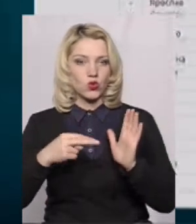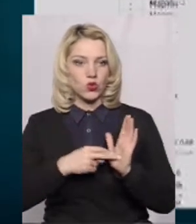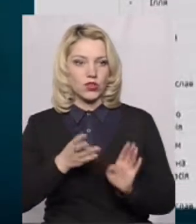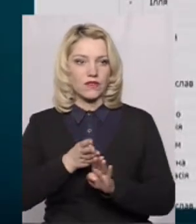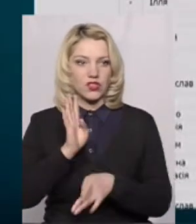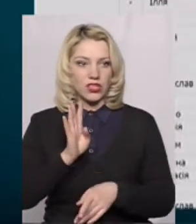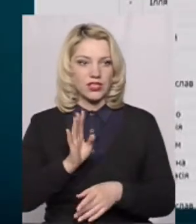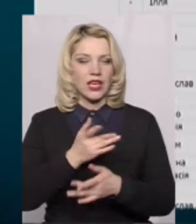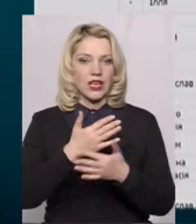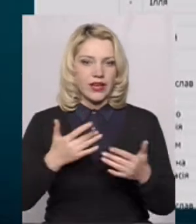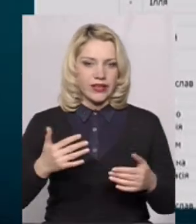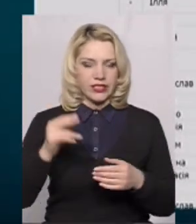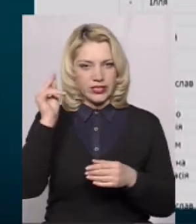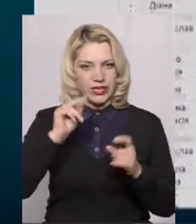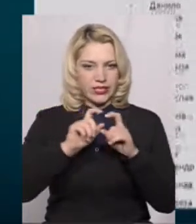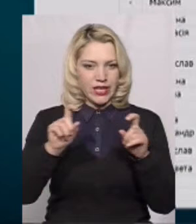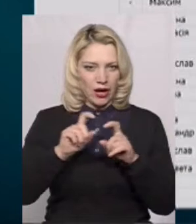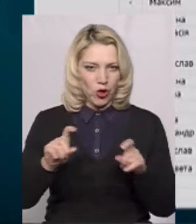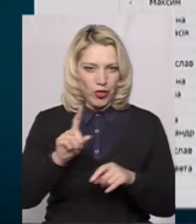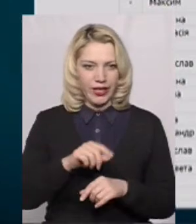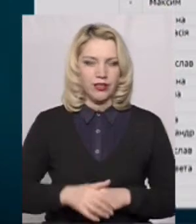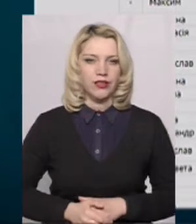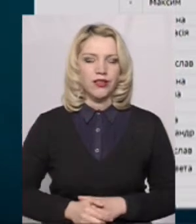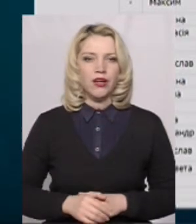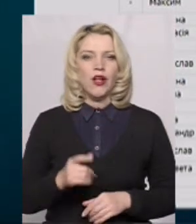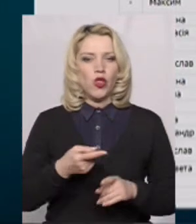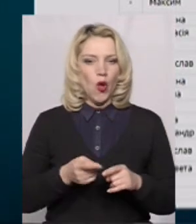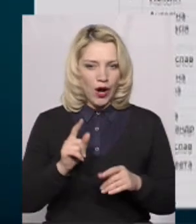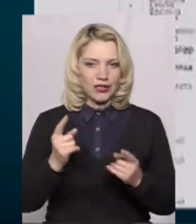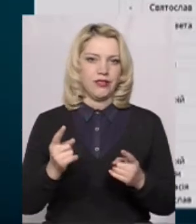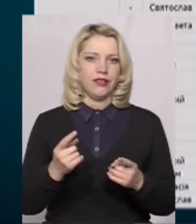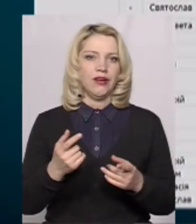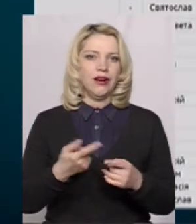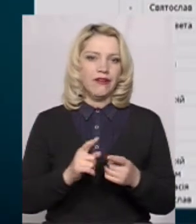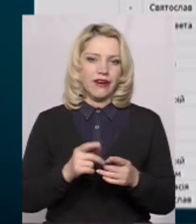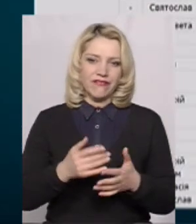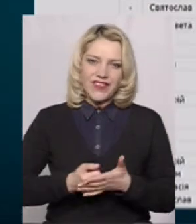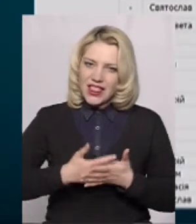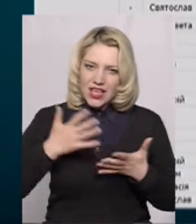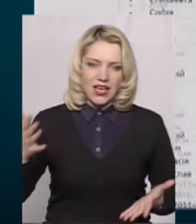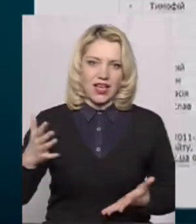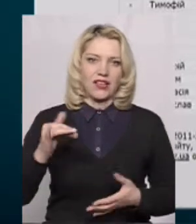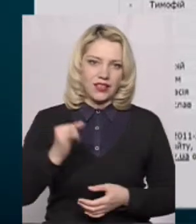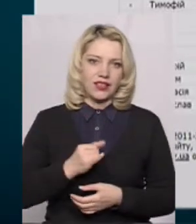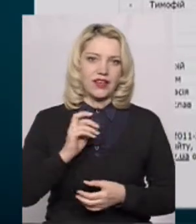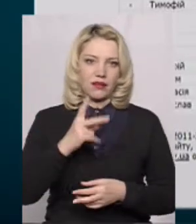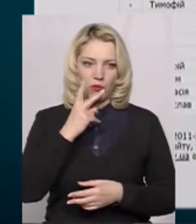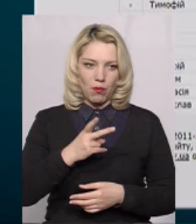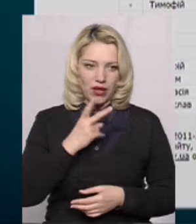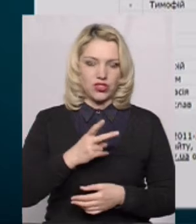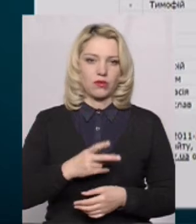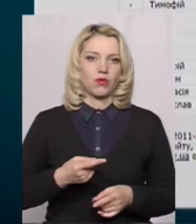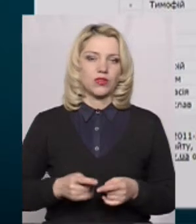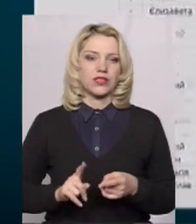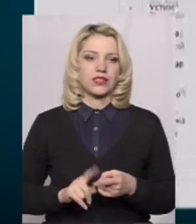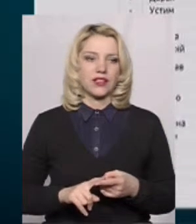у черзі у різні дошкільні заклади, ну, досить кількість велика. І, як ми побачимо,